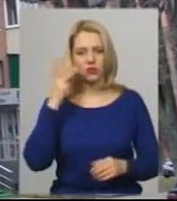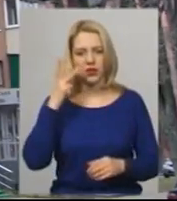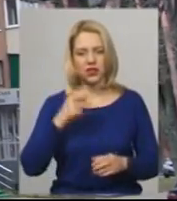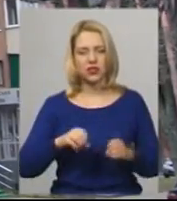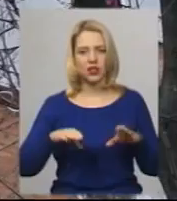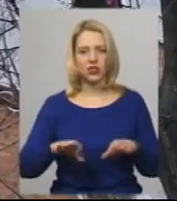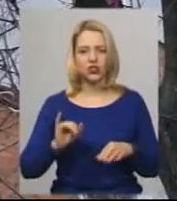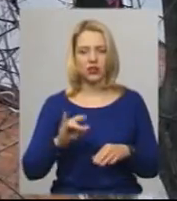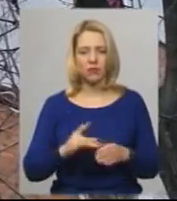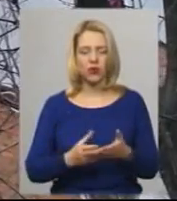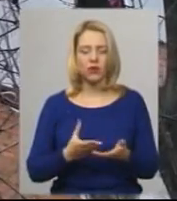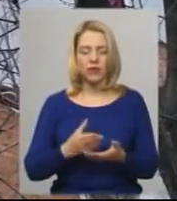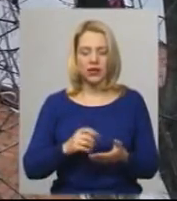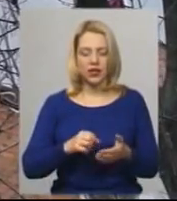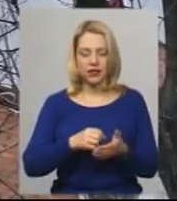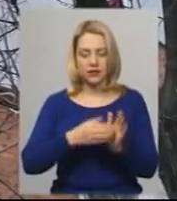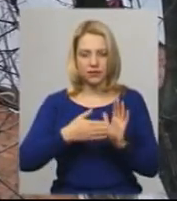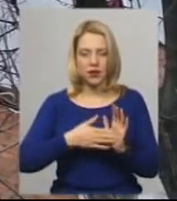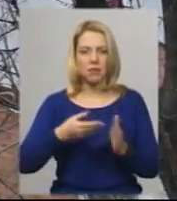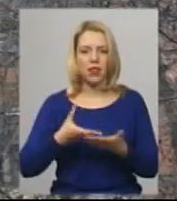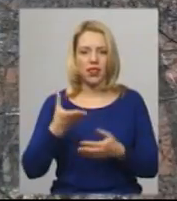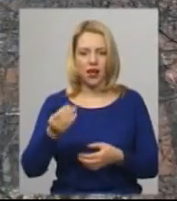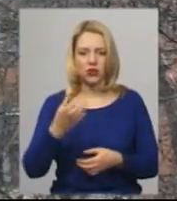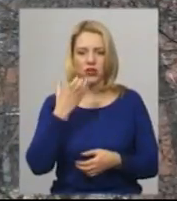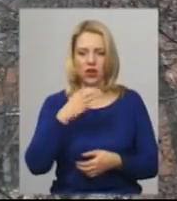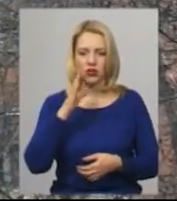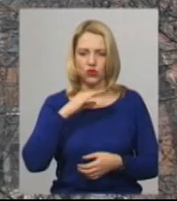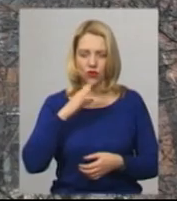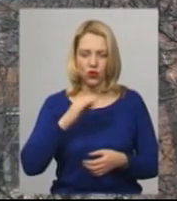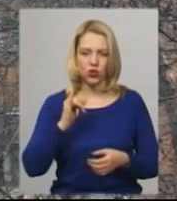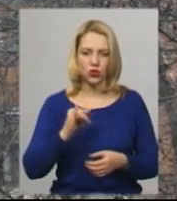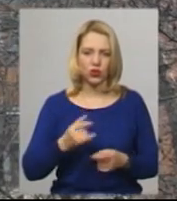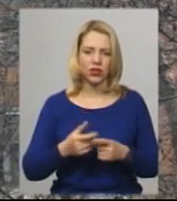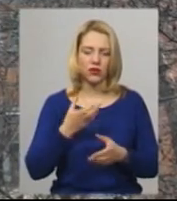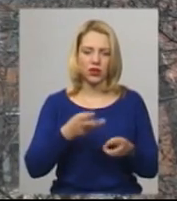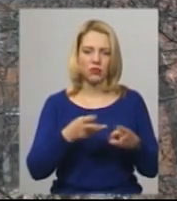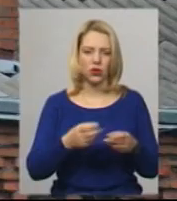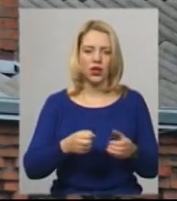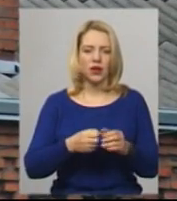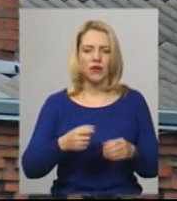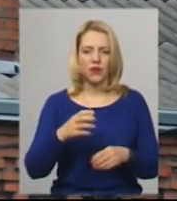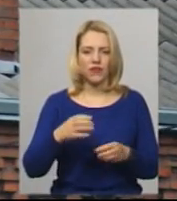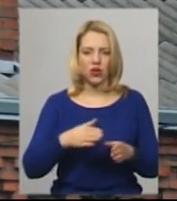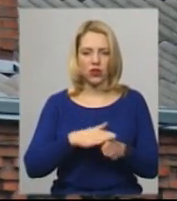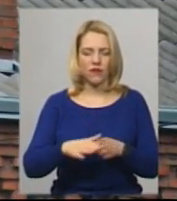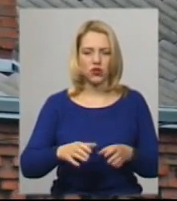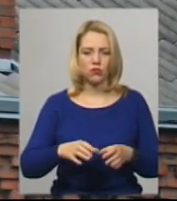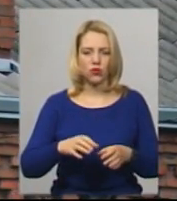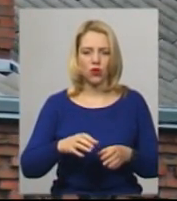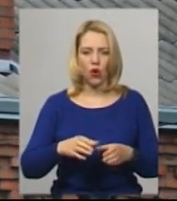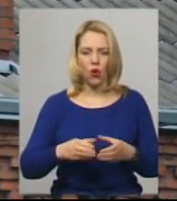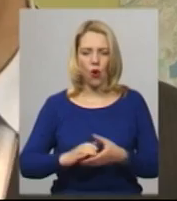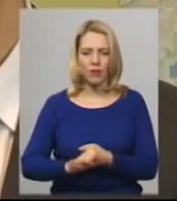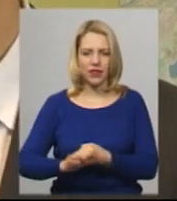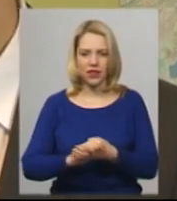рішення про зменшення плати за тепло та гарячу воду з пожиту у грудні прийняли на засіданні виконавчого комітету 9 січня, каже заступник міського